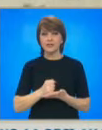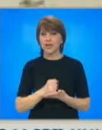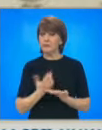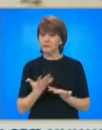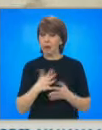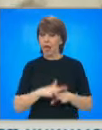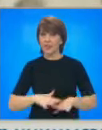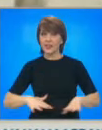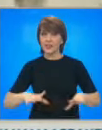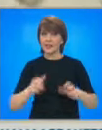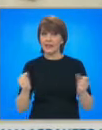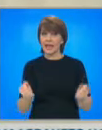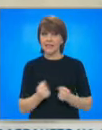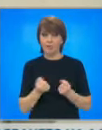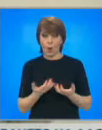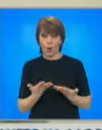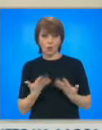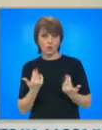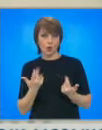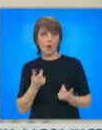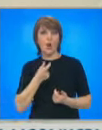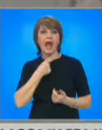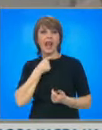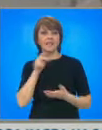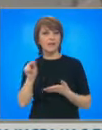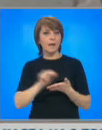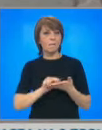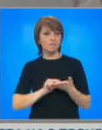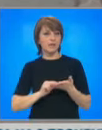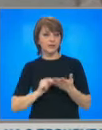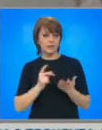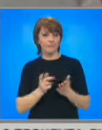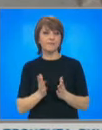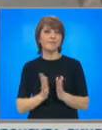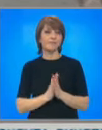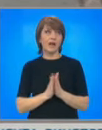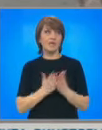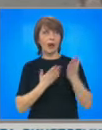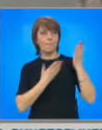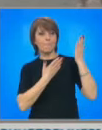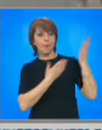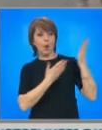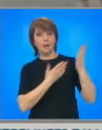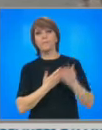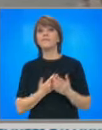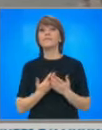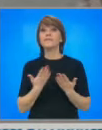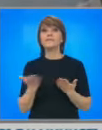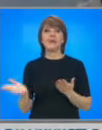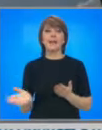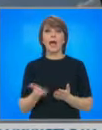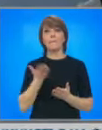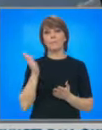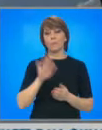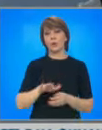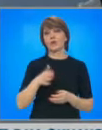подействало, защото скоро Левски пише до отец Нелфит. Хвала на Бога и на двама ви смиткалото. Най-после